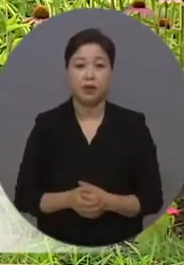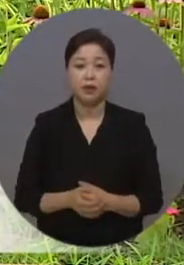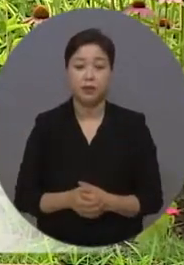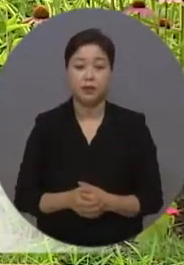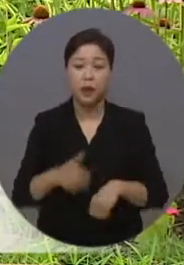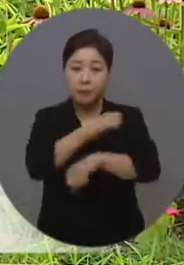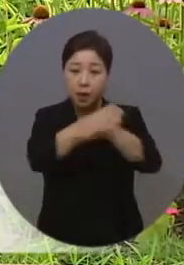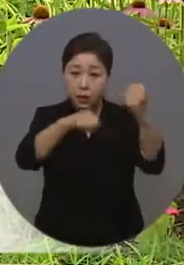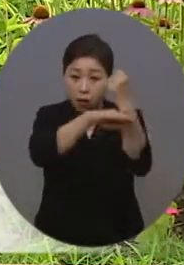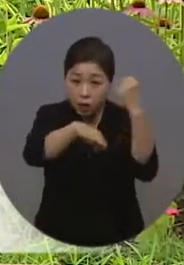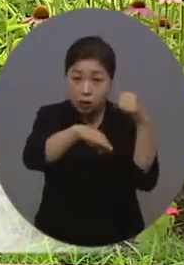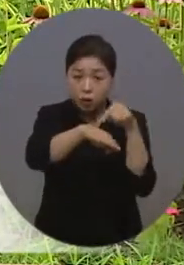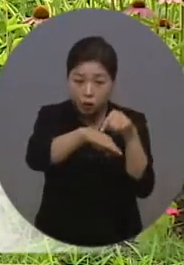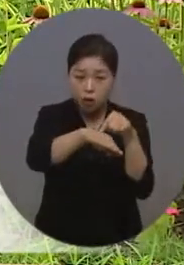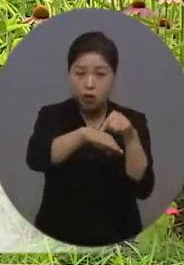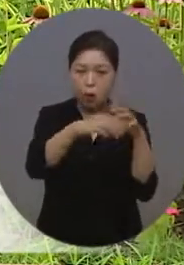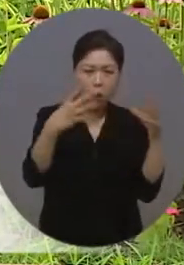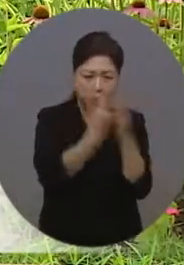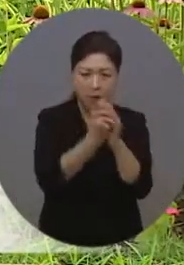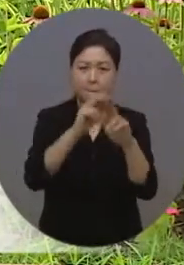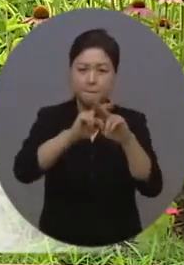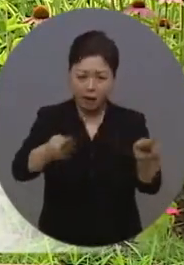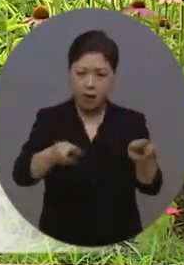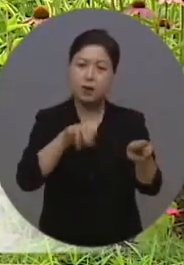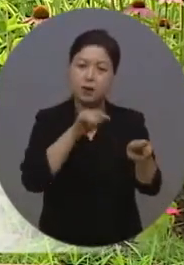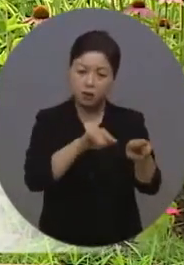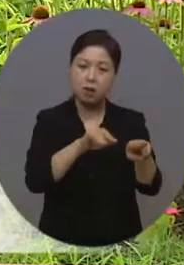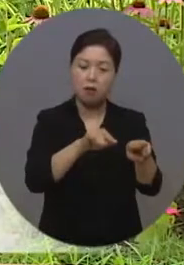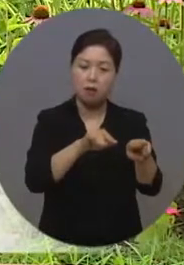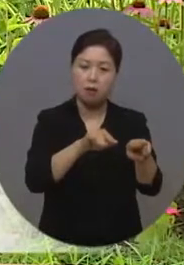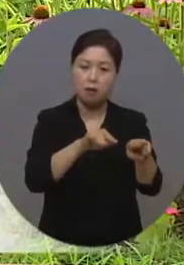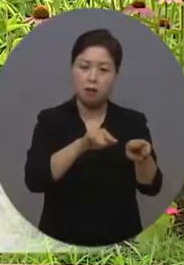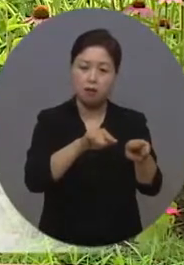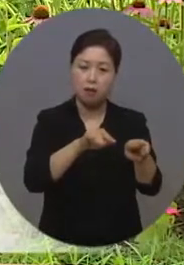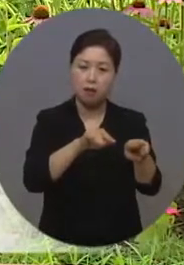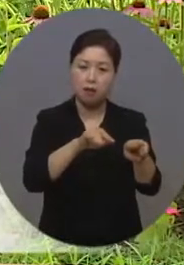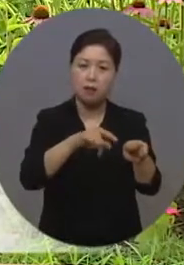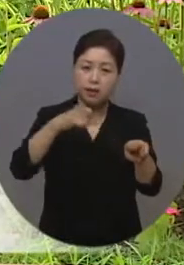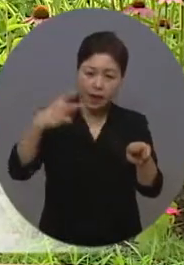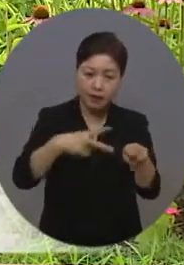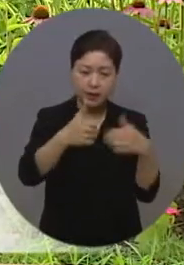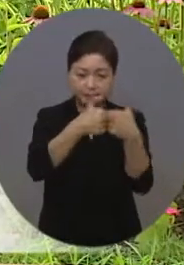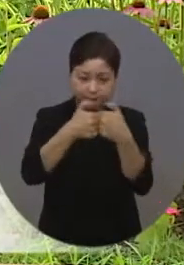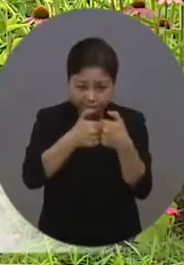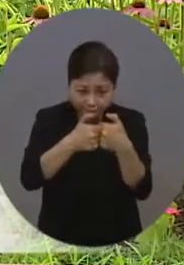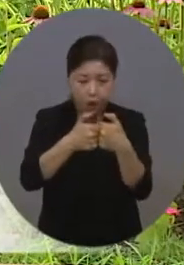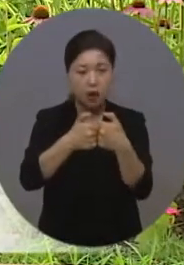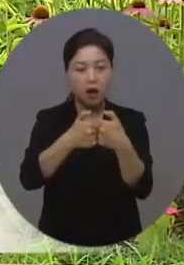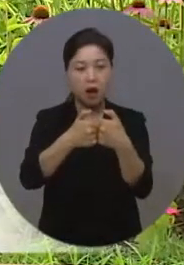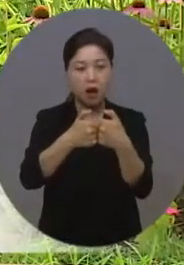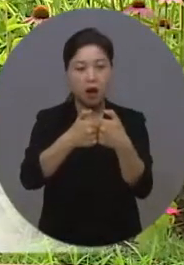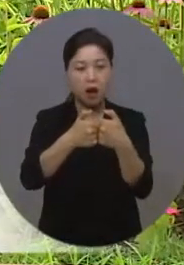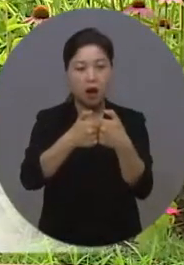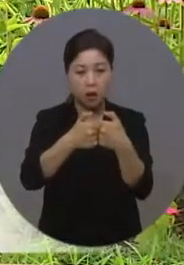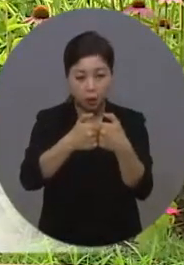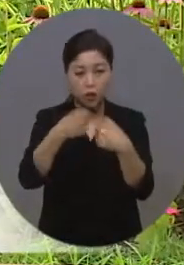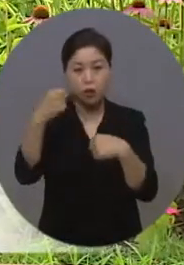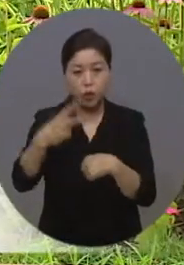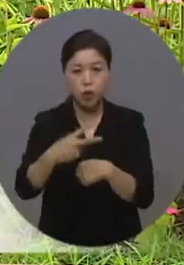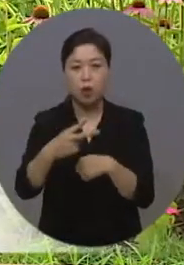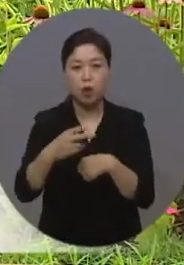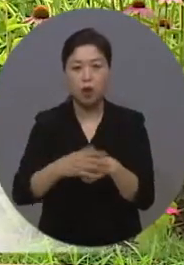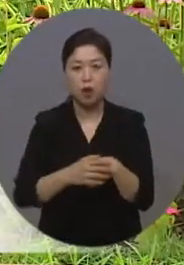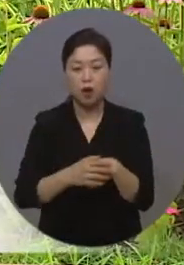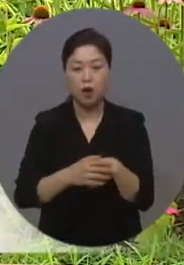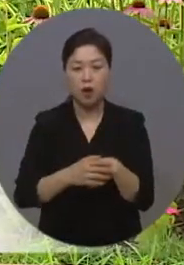면접기준 전면 철폐에 대해서 다시 한번 진지하게 고민하고 대화의